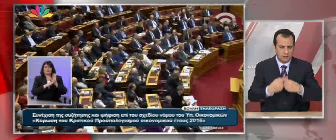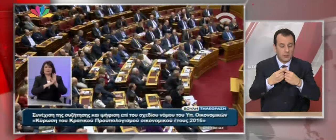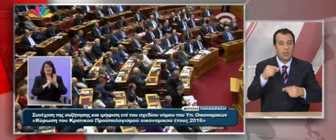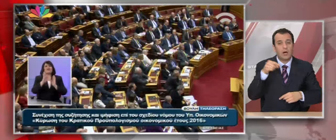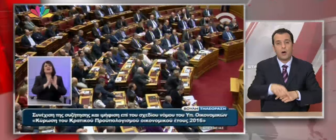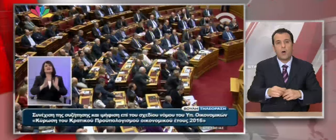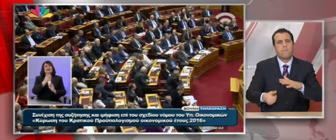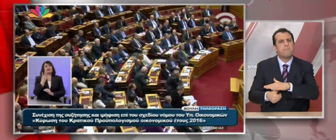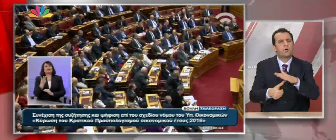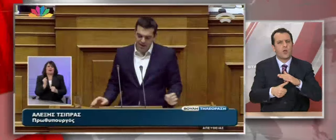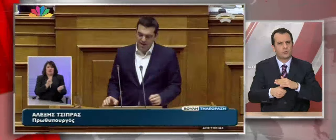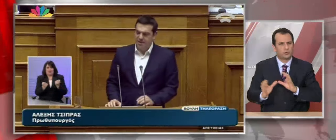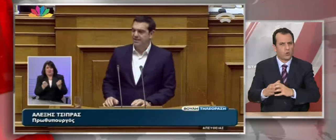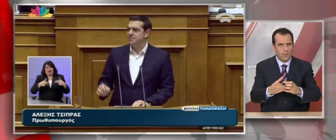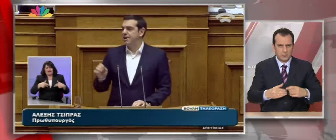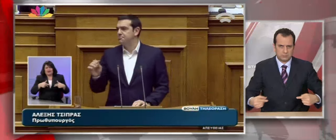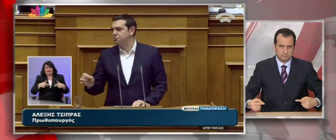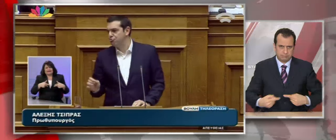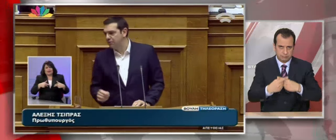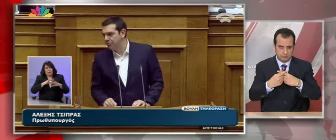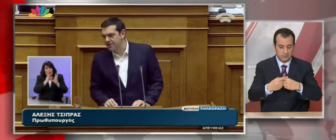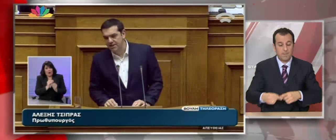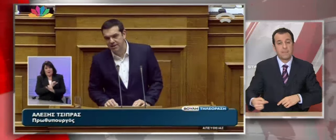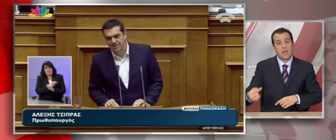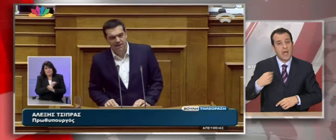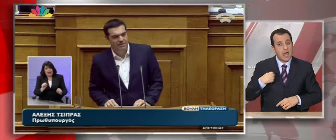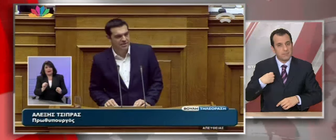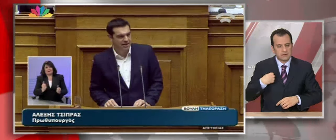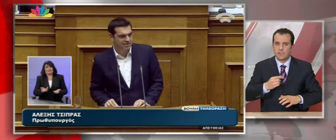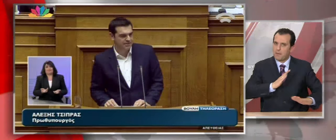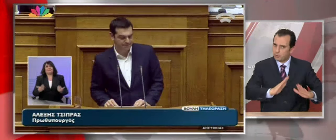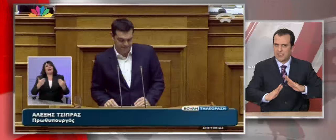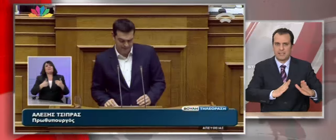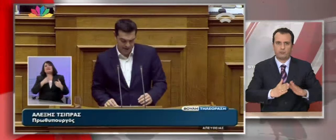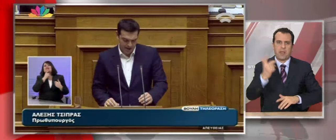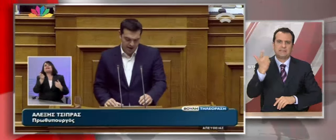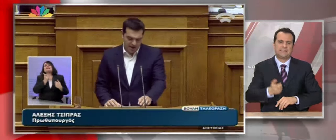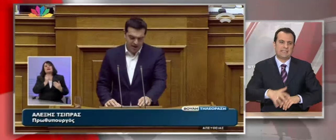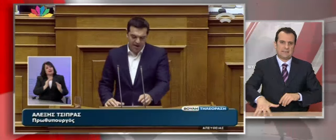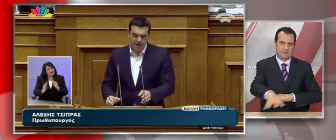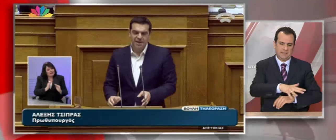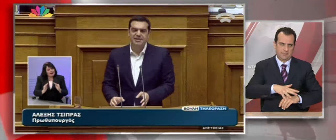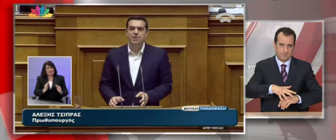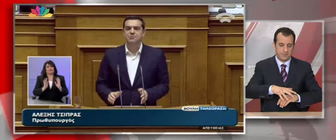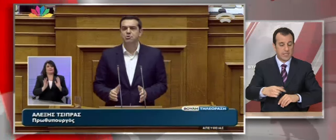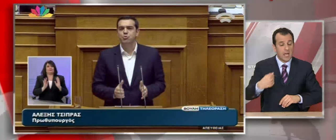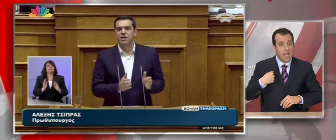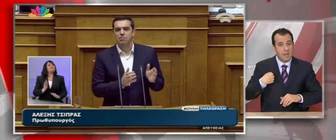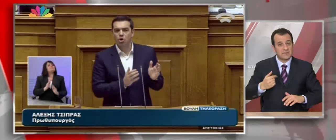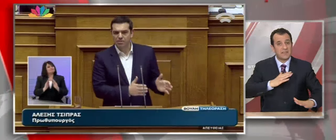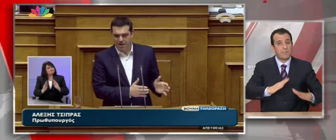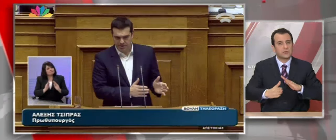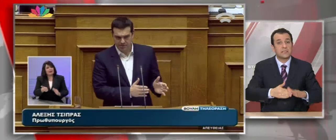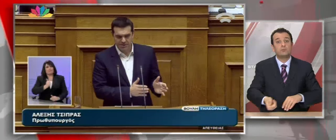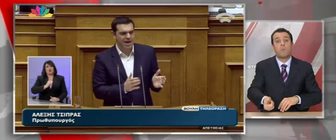σύγκρουση των πολιτικών αρχηγών. Θα τις υπερασπιστούμε λοιπόν κυρίες και κύριοι συνάδελφοι της συντάξεις και θα τις υπερασπιστούμε και